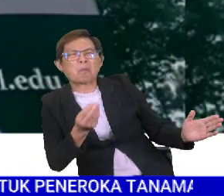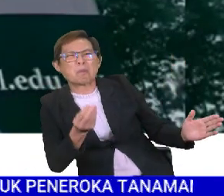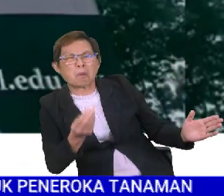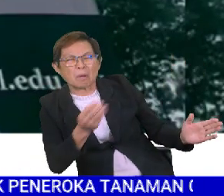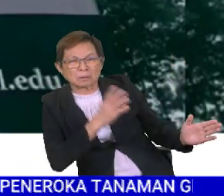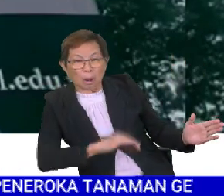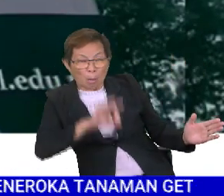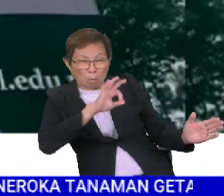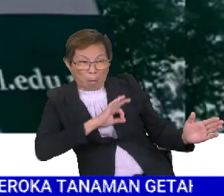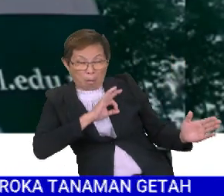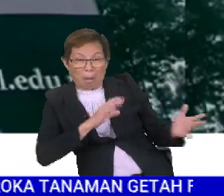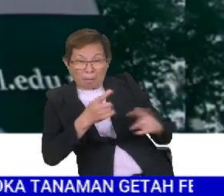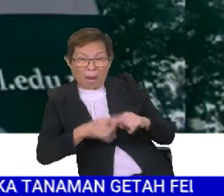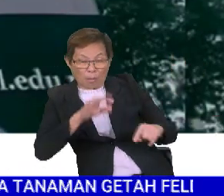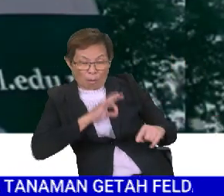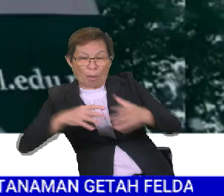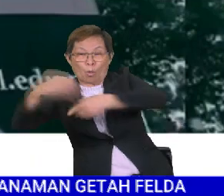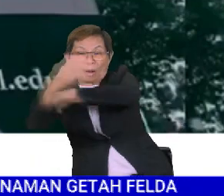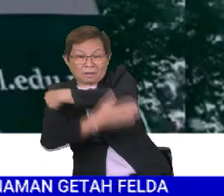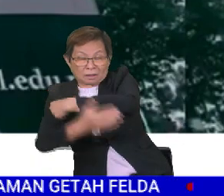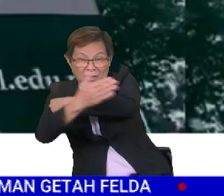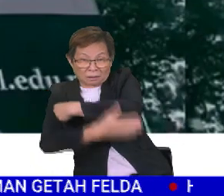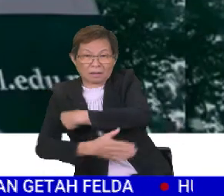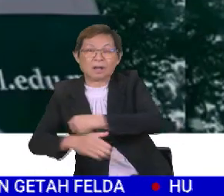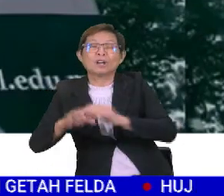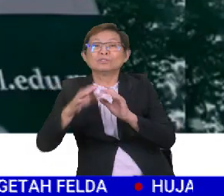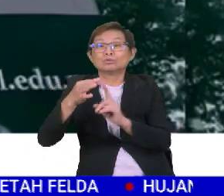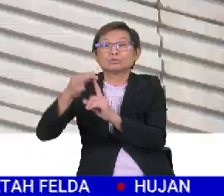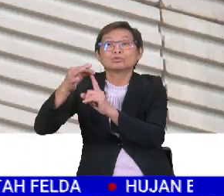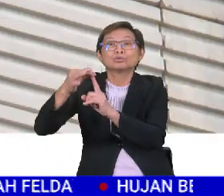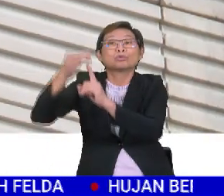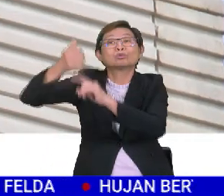dan pulangan yang lebih lumayan di luar negara terutamanya di Amerika Syarikat.